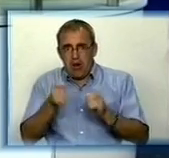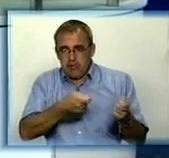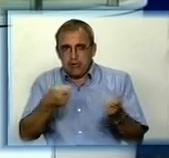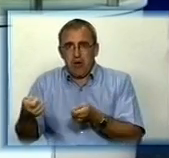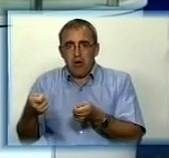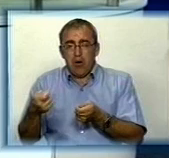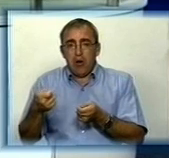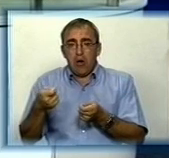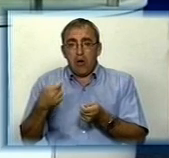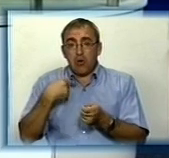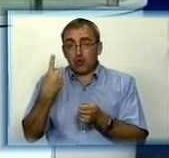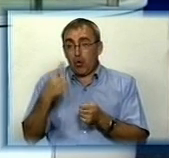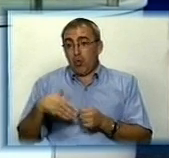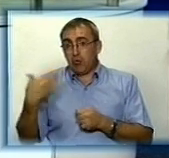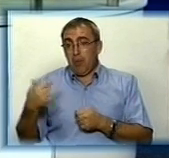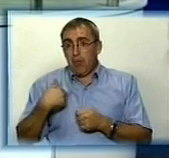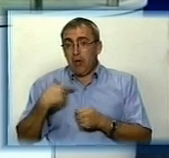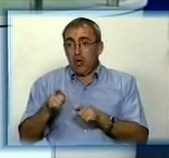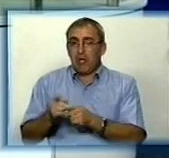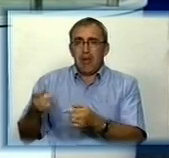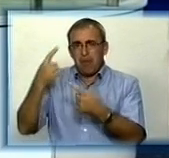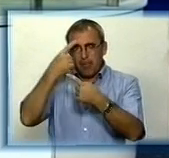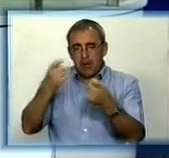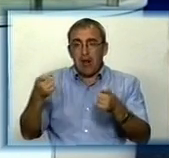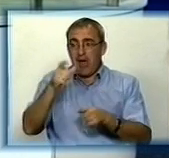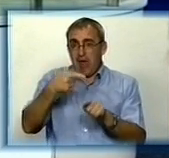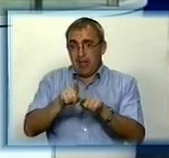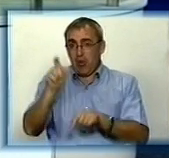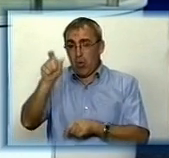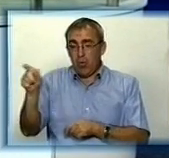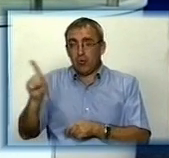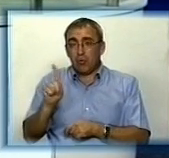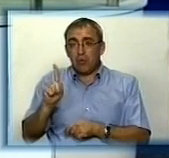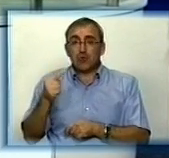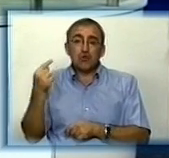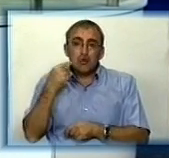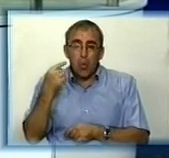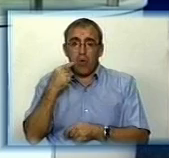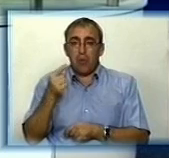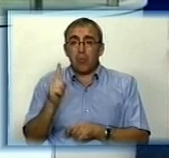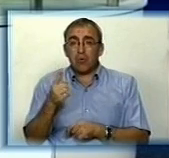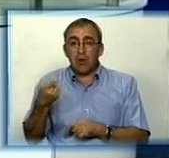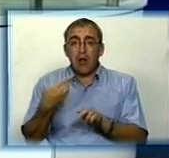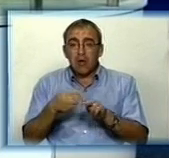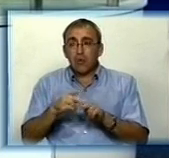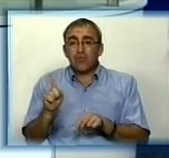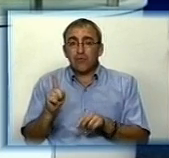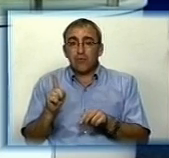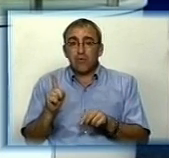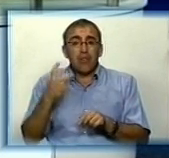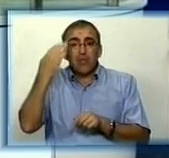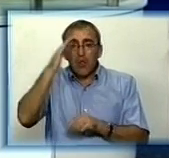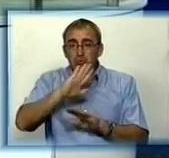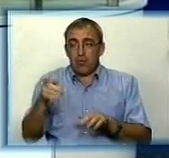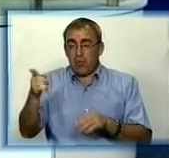думаю, що, з однієї сторони, ми повинні призвати цих людей, ну, що ли, к совісти, тому що це ж все-таки не чужі люди.